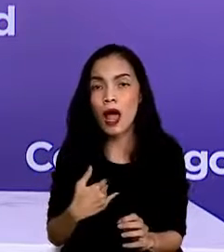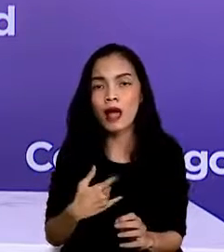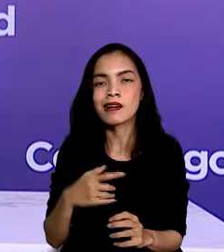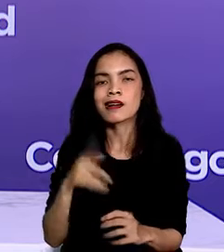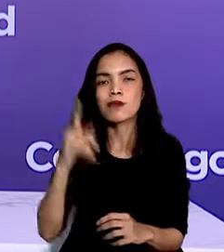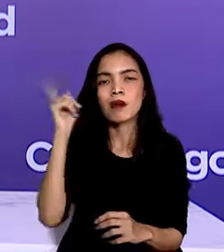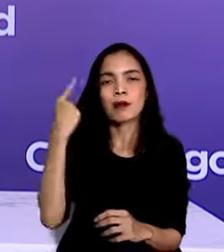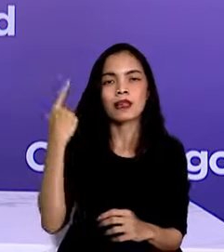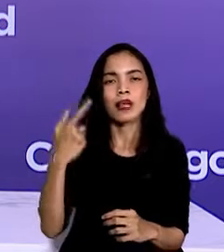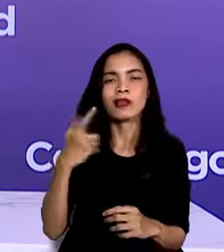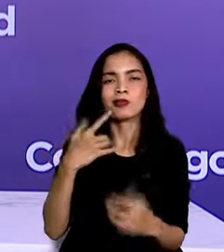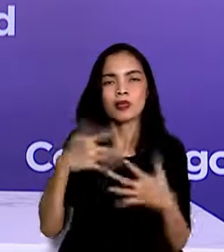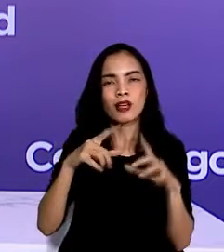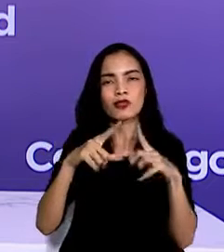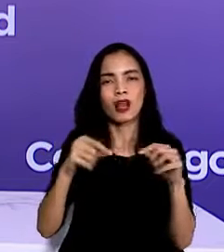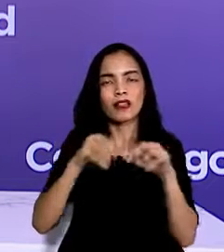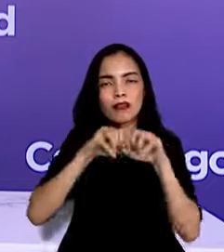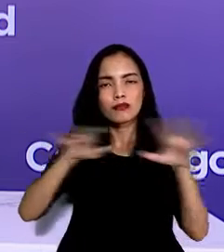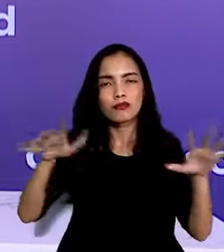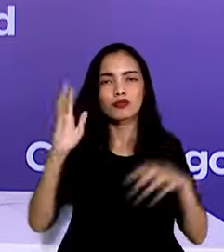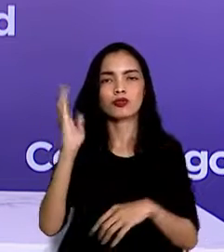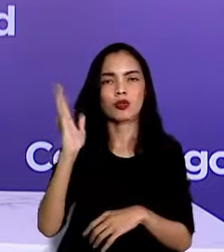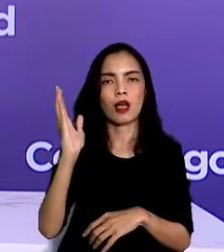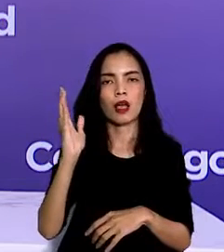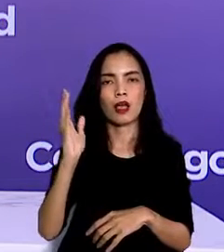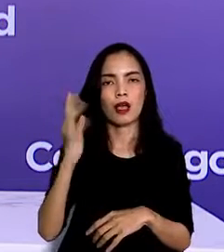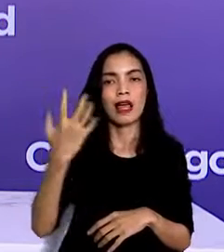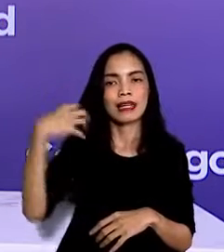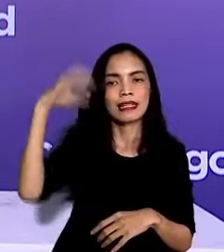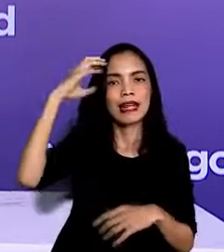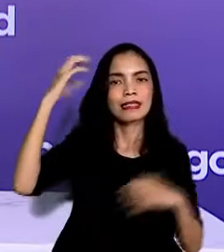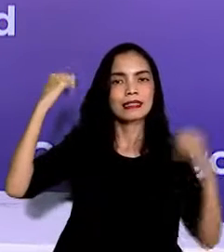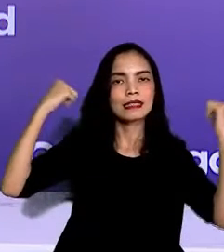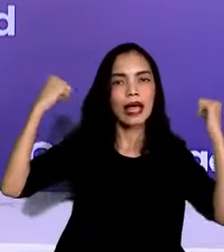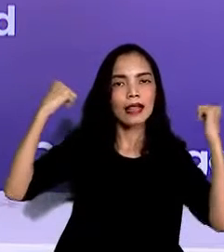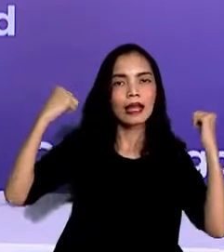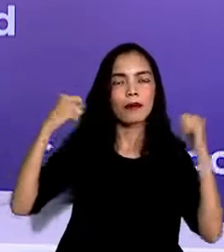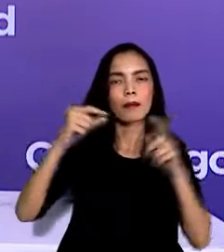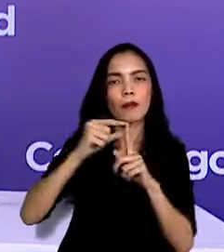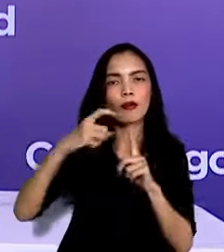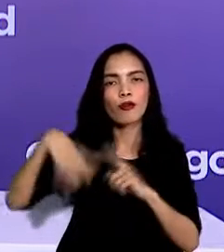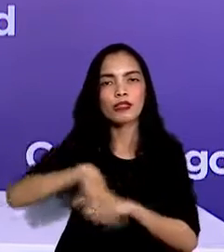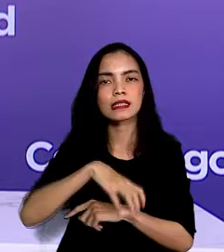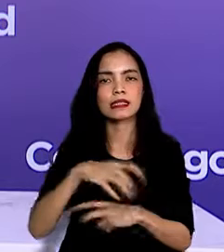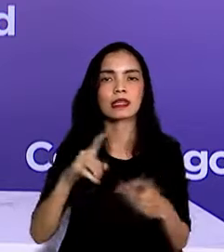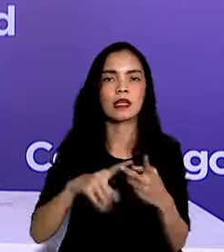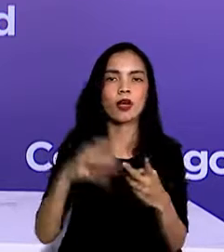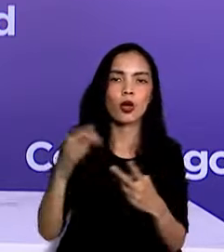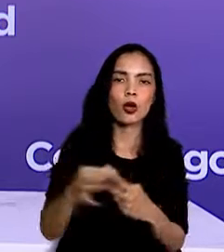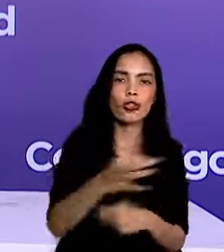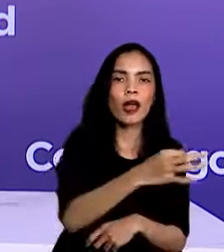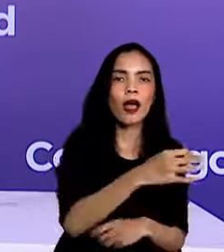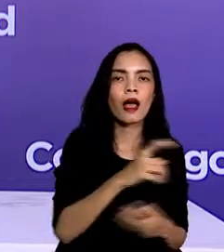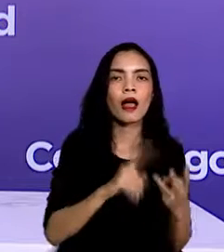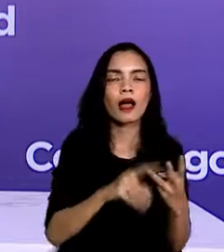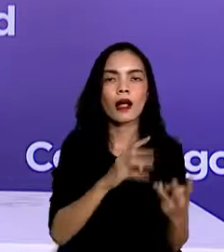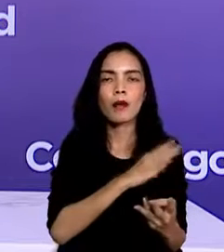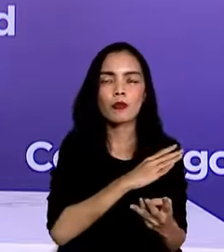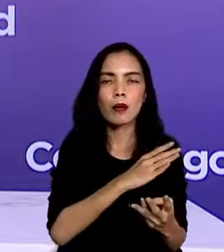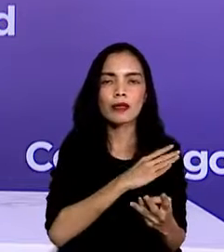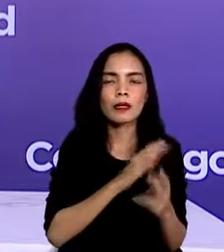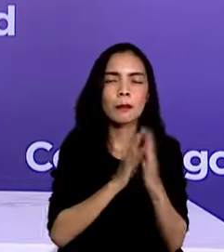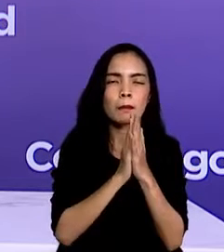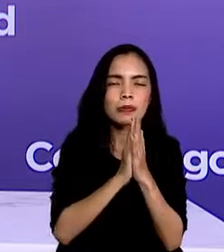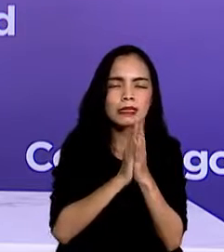Terkait dengan surat edaran ini maka Dinas Kesehatan di tingkat provinsi dan kabupaten kota diminta untuk segera